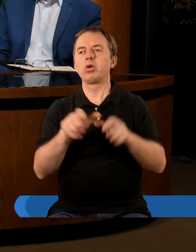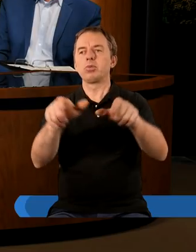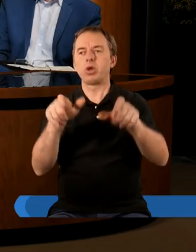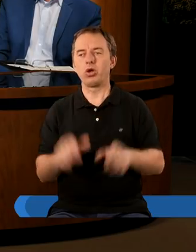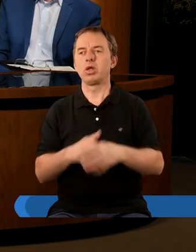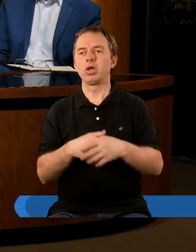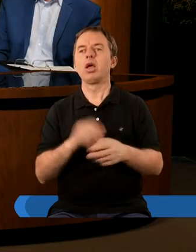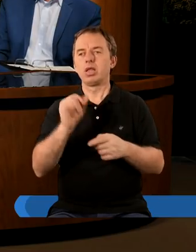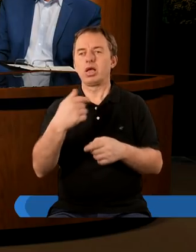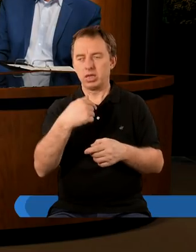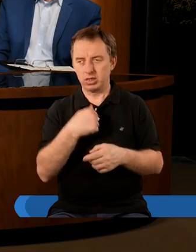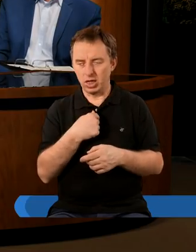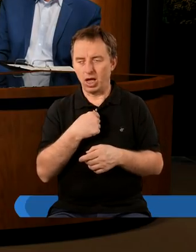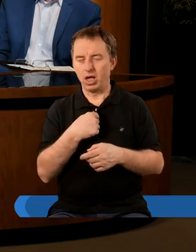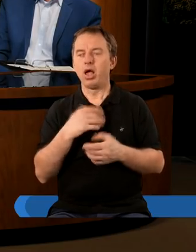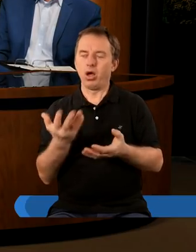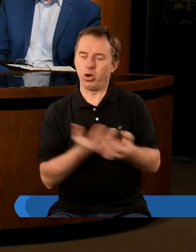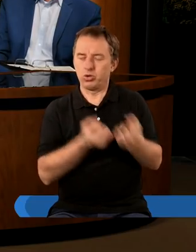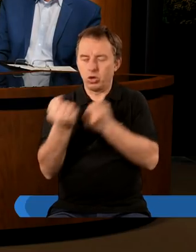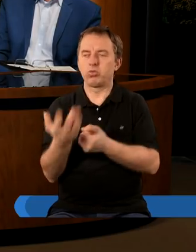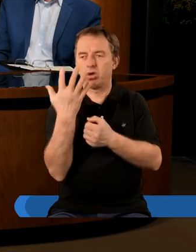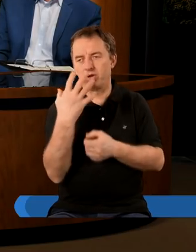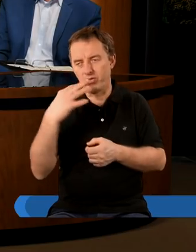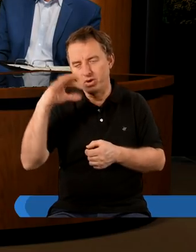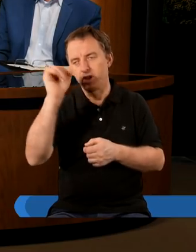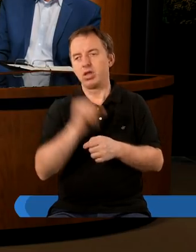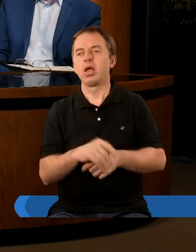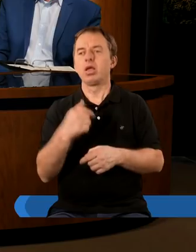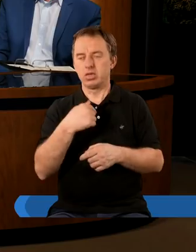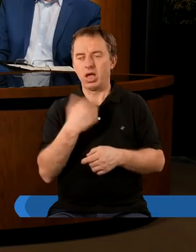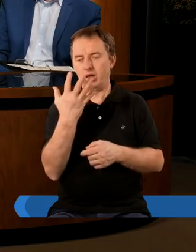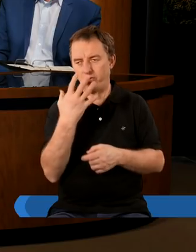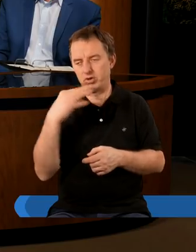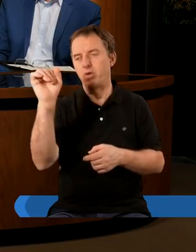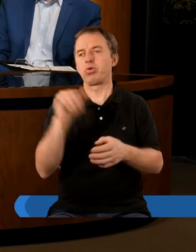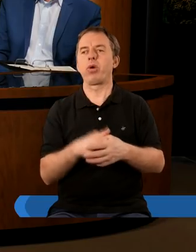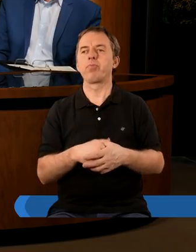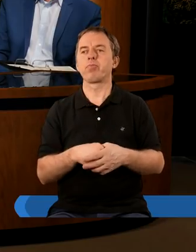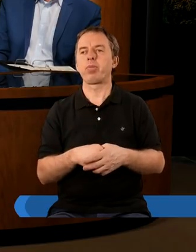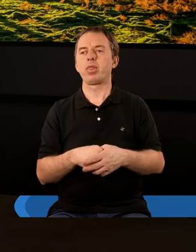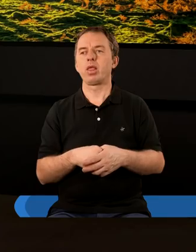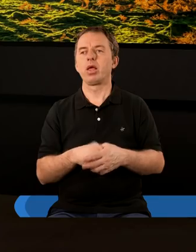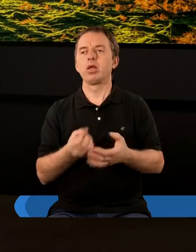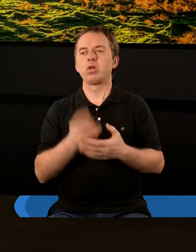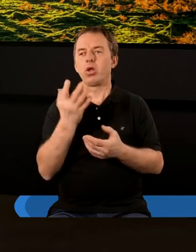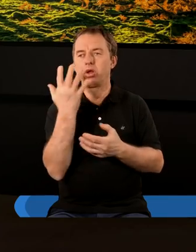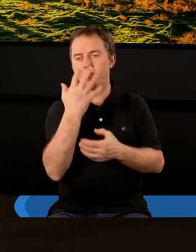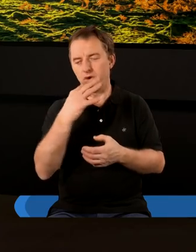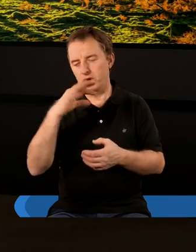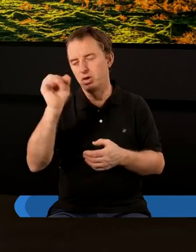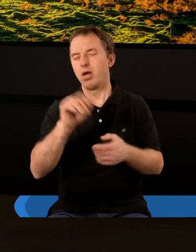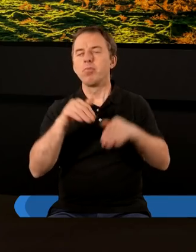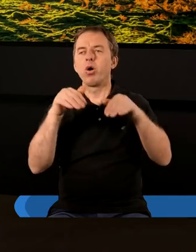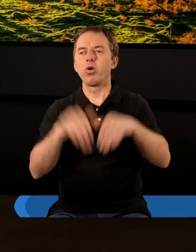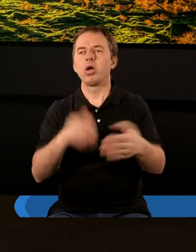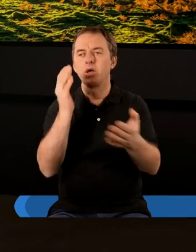moim tronie tak jak i ja odniosłem zwycięstwo tak jak i ja zwyciężyłem drodzy zwycięstwo